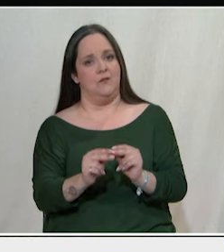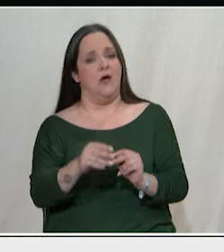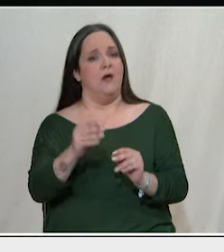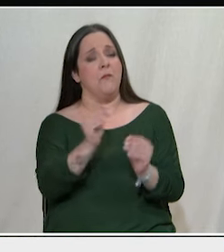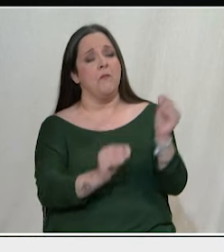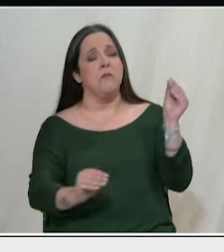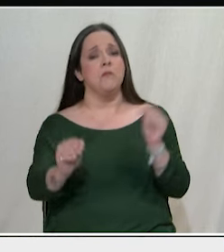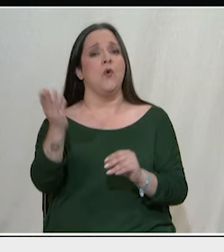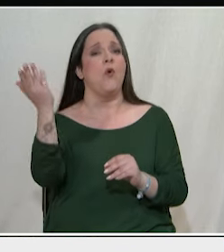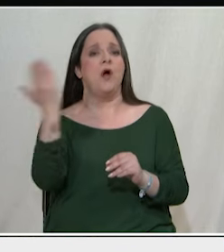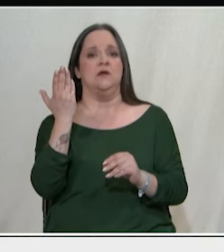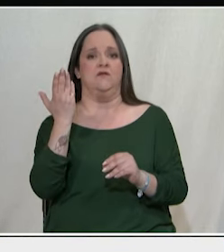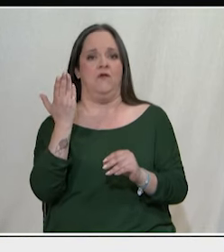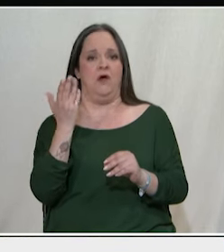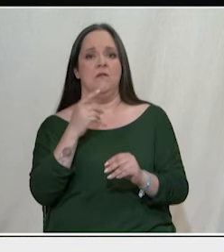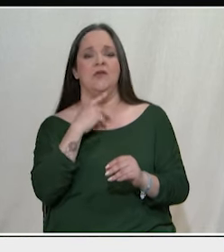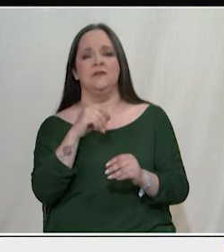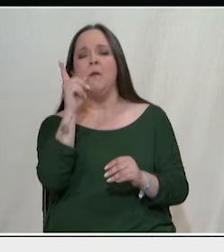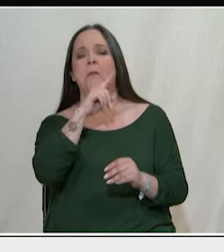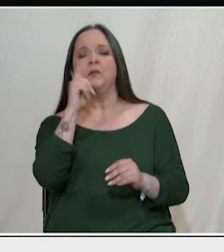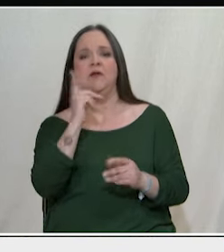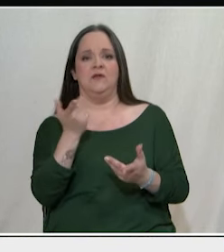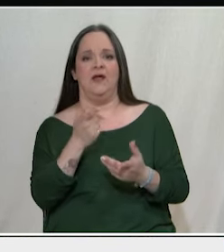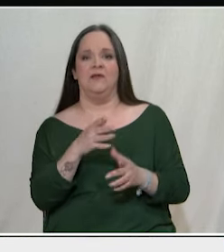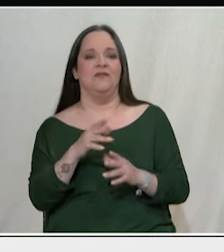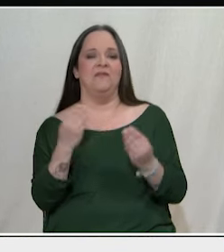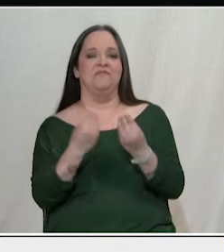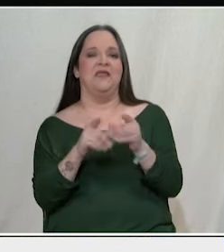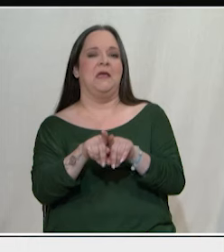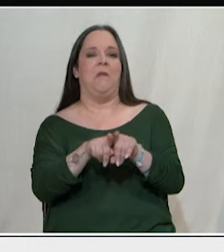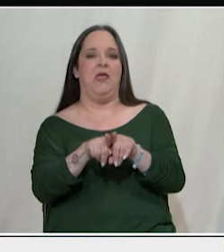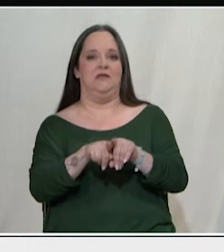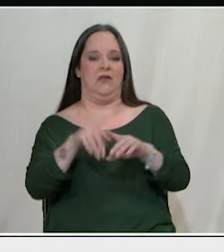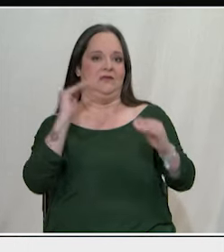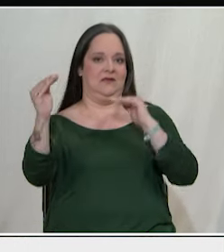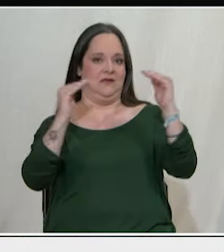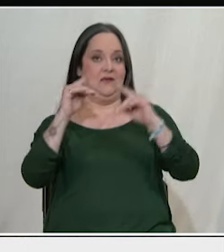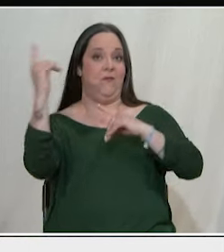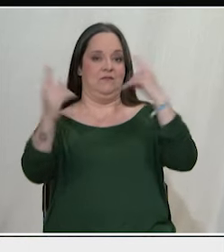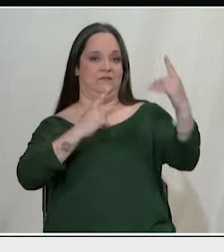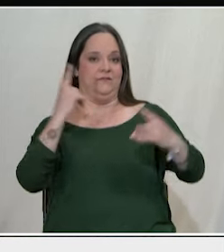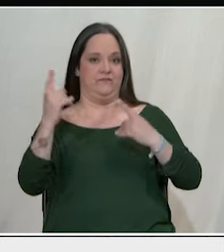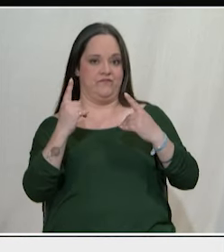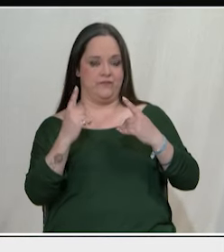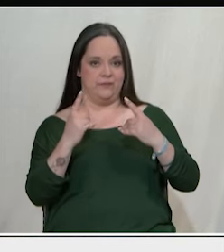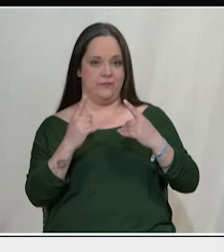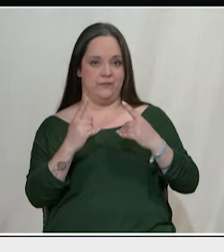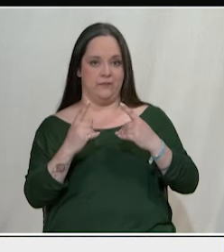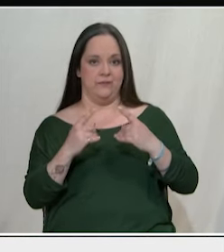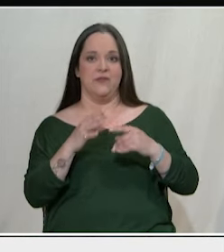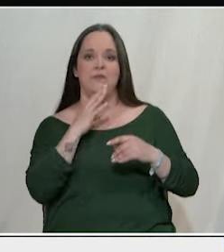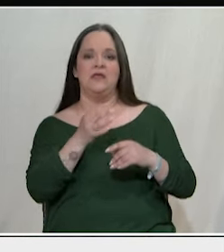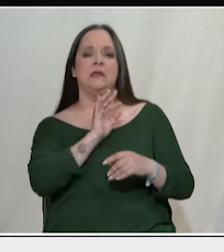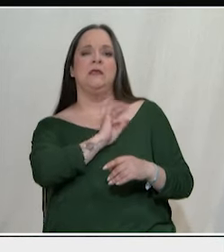γιατί είναι μια ψευδεπίγραφη πολιτική, δεν έχει να κάνει με την προστασία του περιβάλλοντος, έχει να κάνει ουσιαστικά με ένα πεδίο